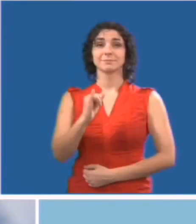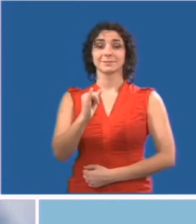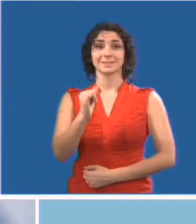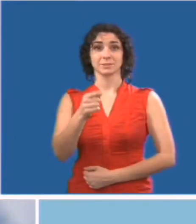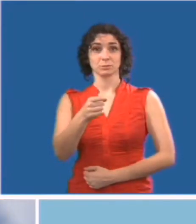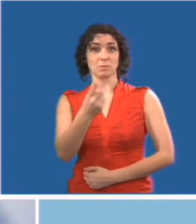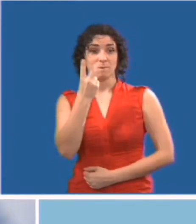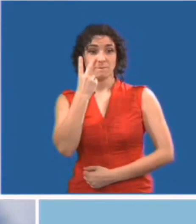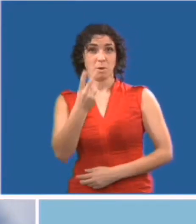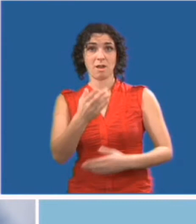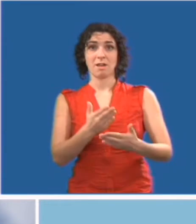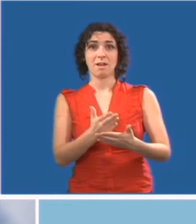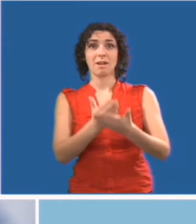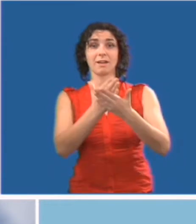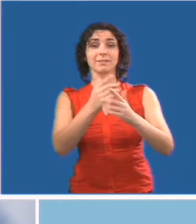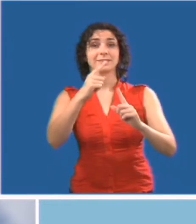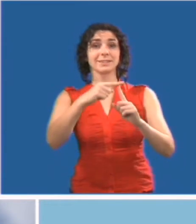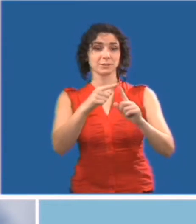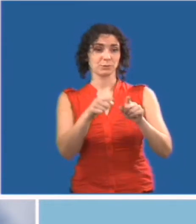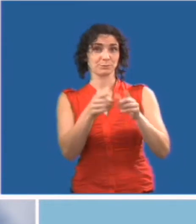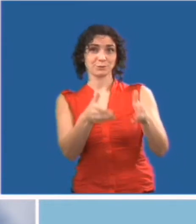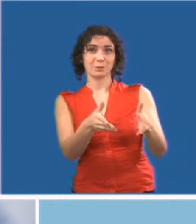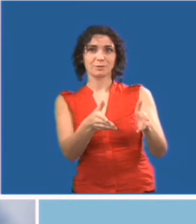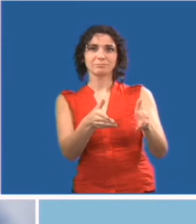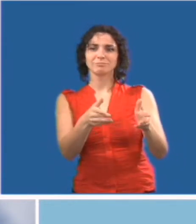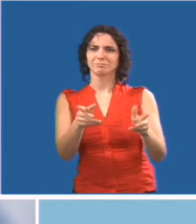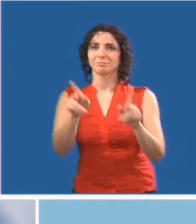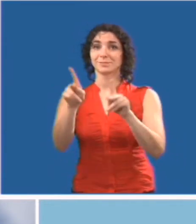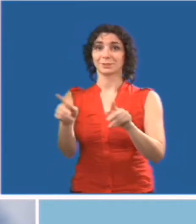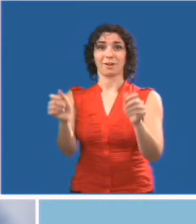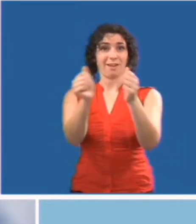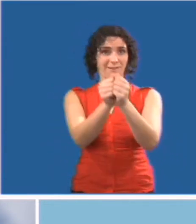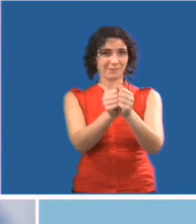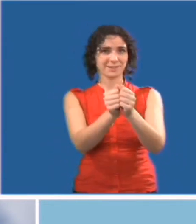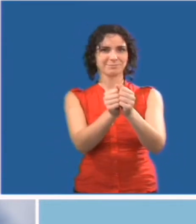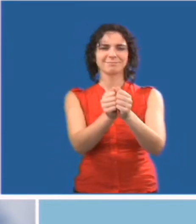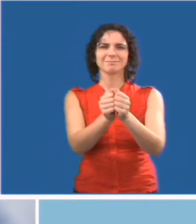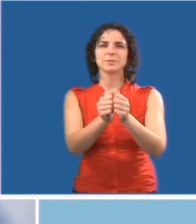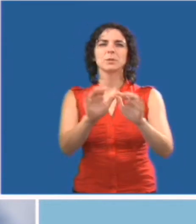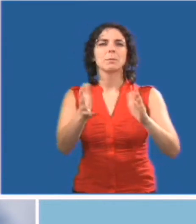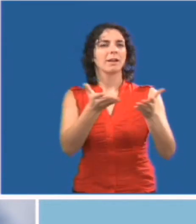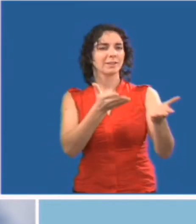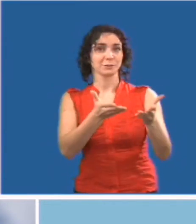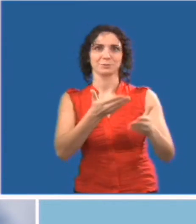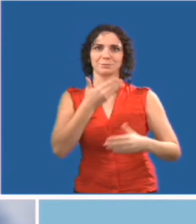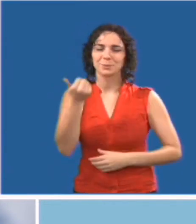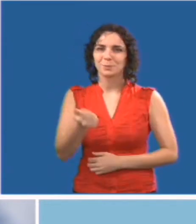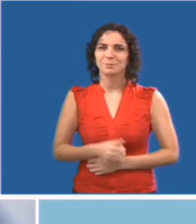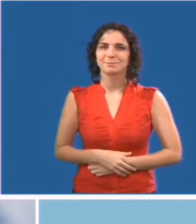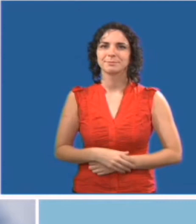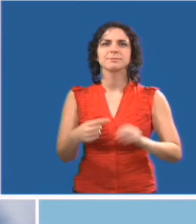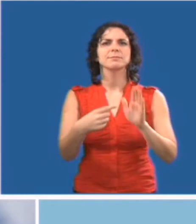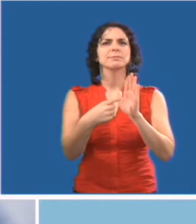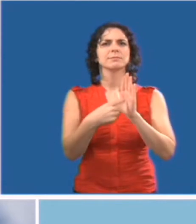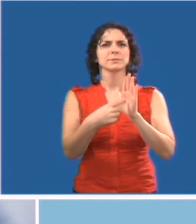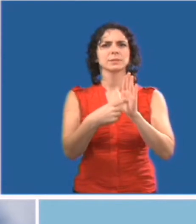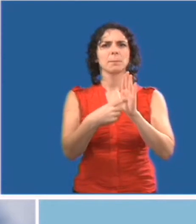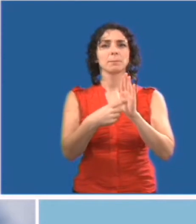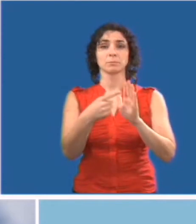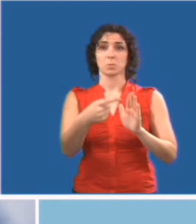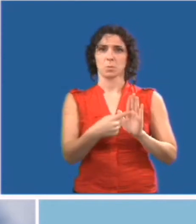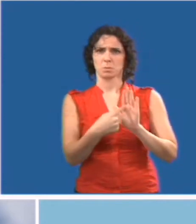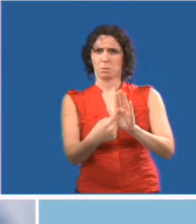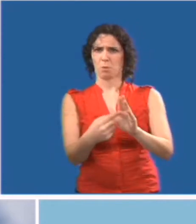Si vous percevez l'appareil dans ce contexte, cela vous aidera à réagir de la bonne façon. Ainsi,